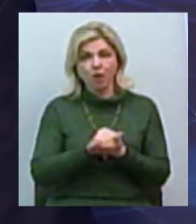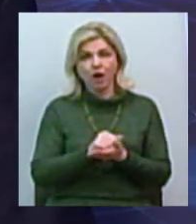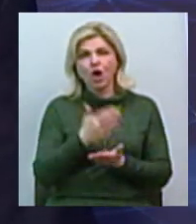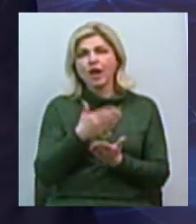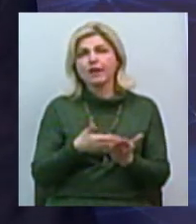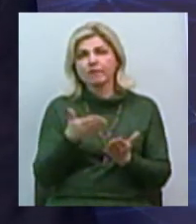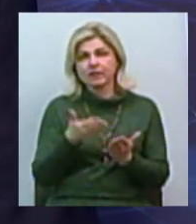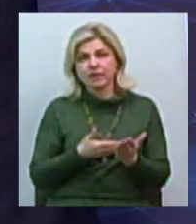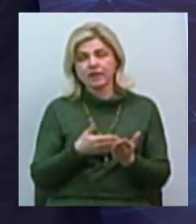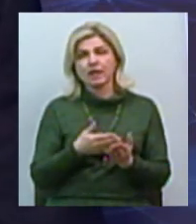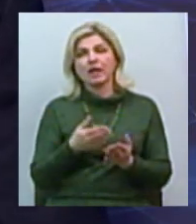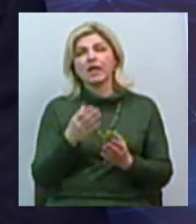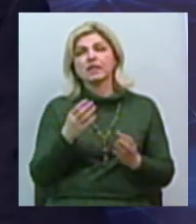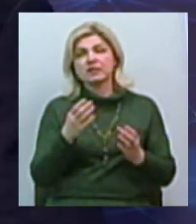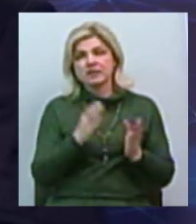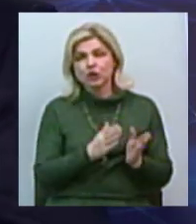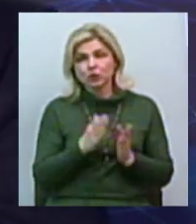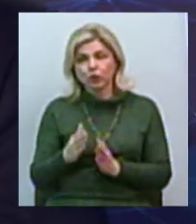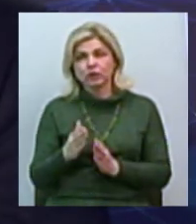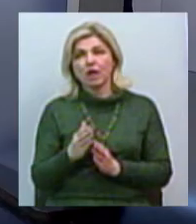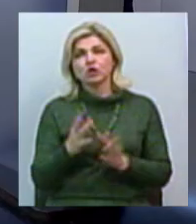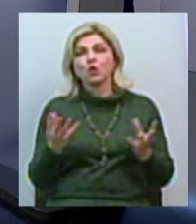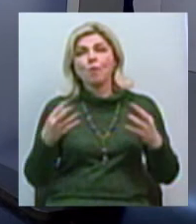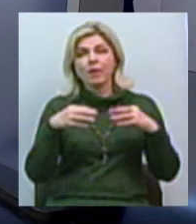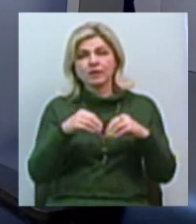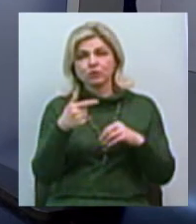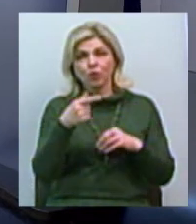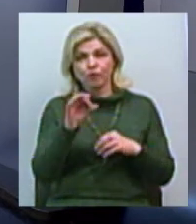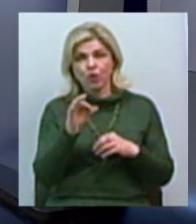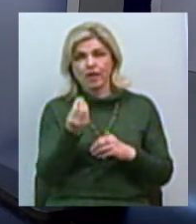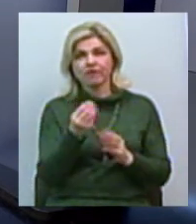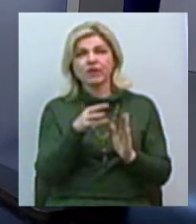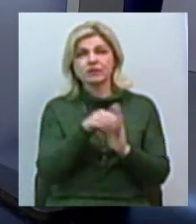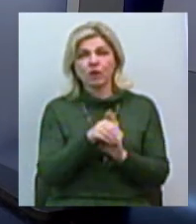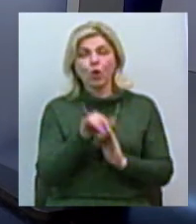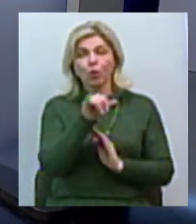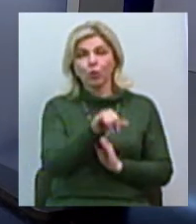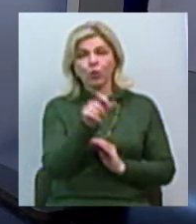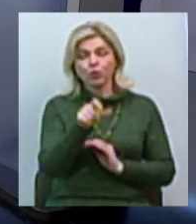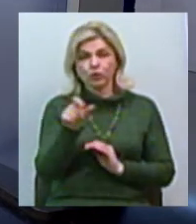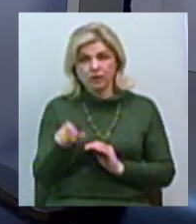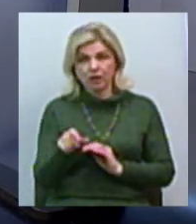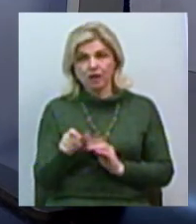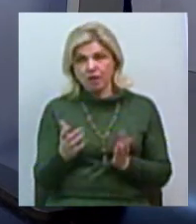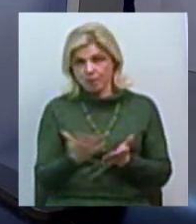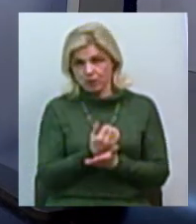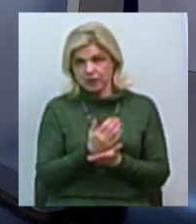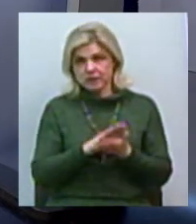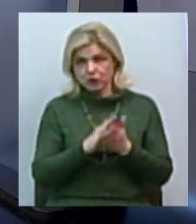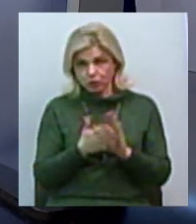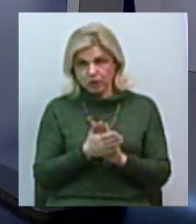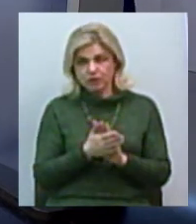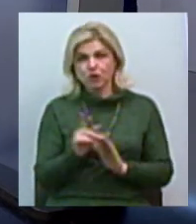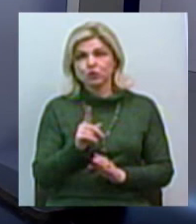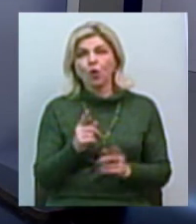інститут совместного інвестування як таково. І у людей відбувалася ситуація, коли вони можуть, обикновенні наші с вами граждані, наші